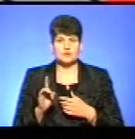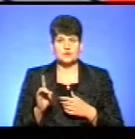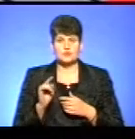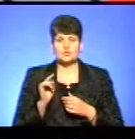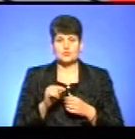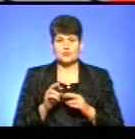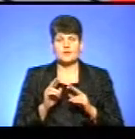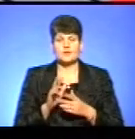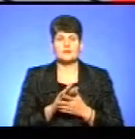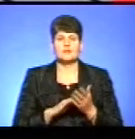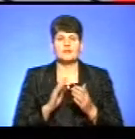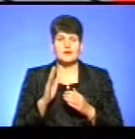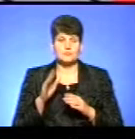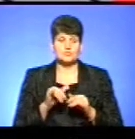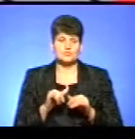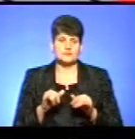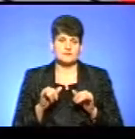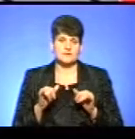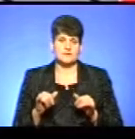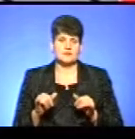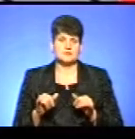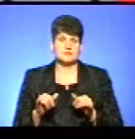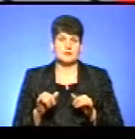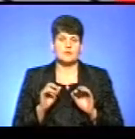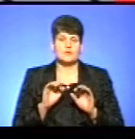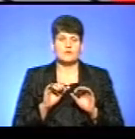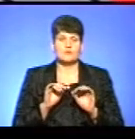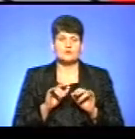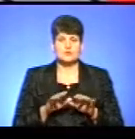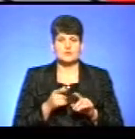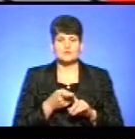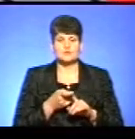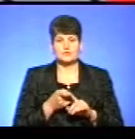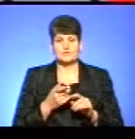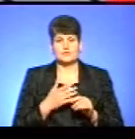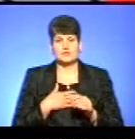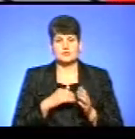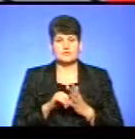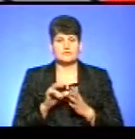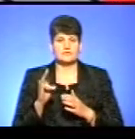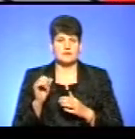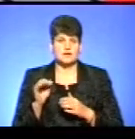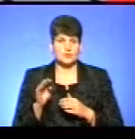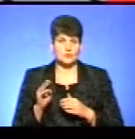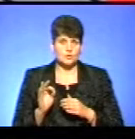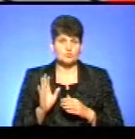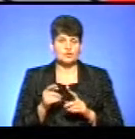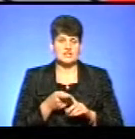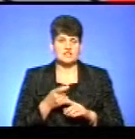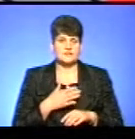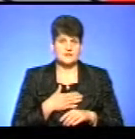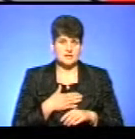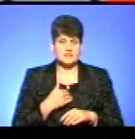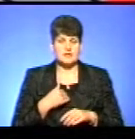як далі будуть розвиватися події стосовно нашого членства в НАТО, теж буде залежати дуже сильно від нас. І